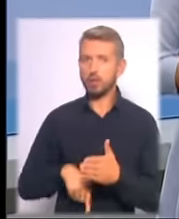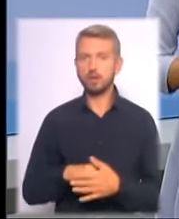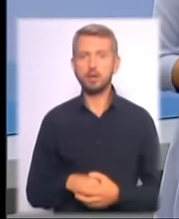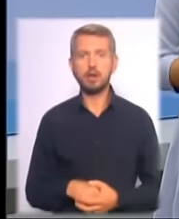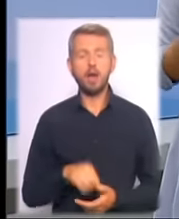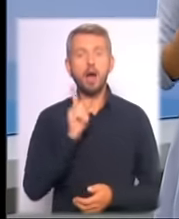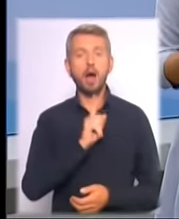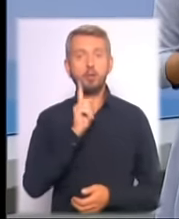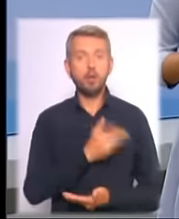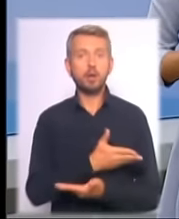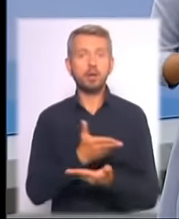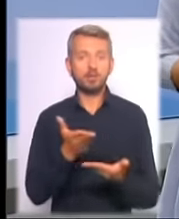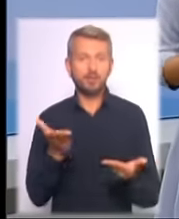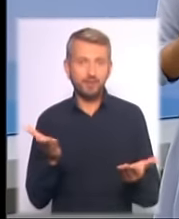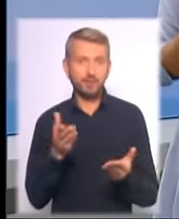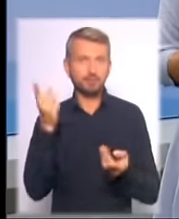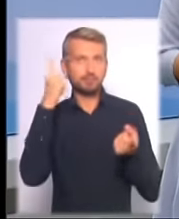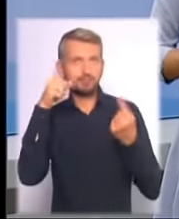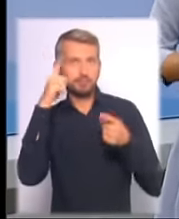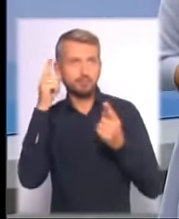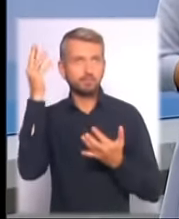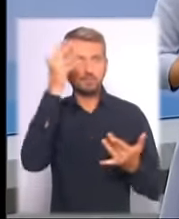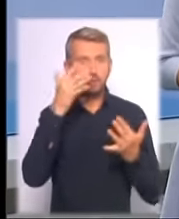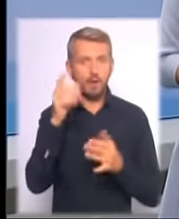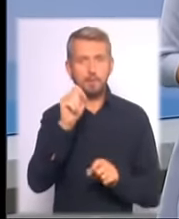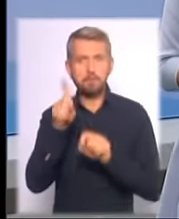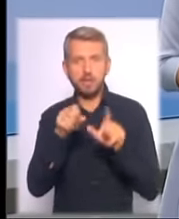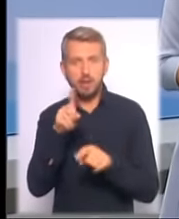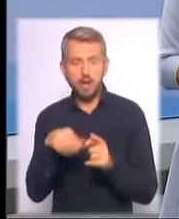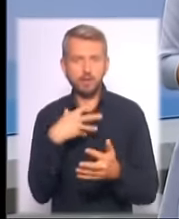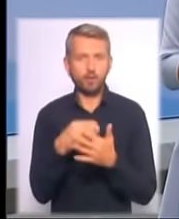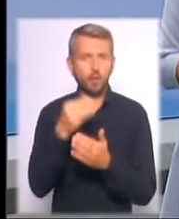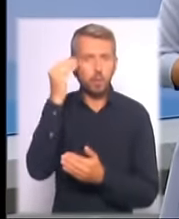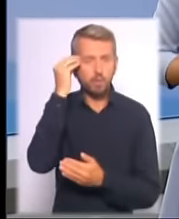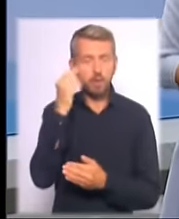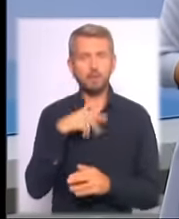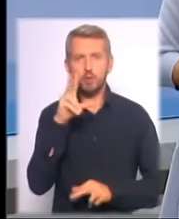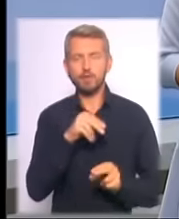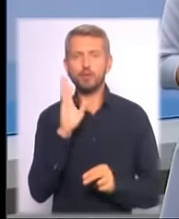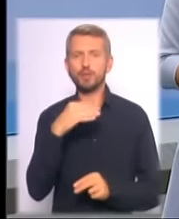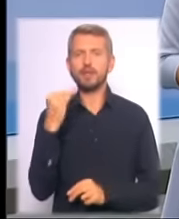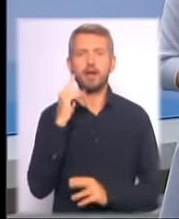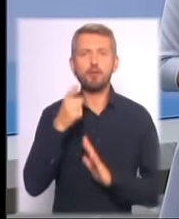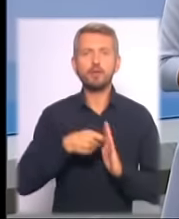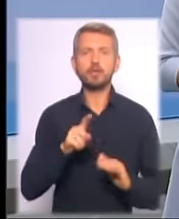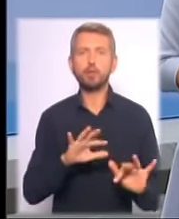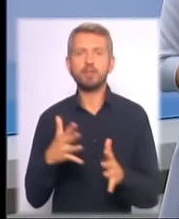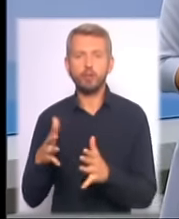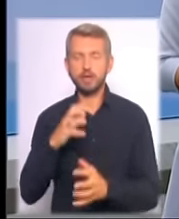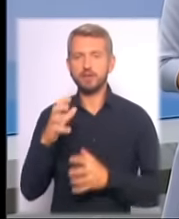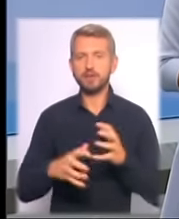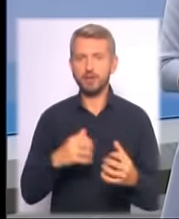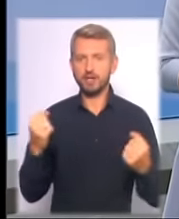шановні глядачі, ви формуєте питання, їх обґрунтовуєте, свої думки, я сподіваюся, вам теж буде цікаво дізнати, що відбувається у світі